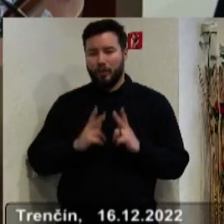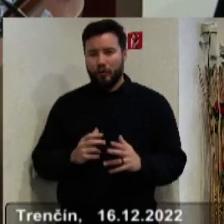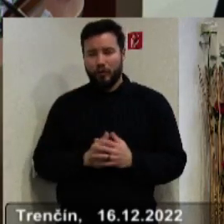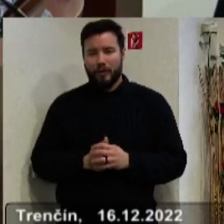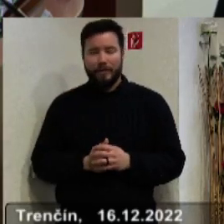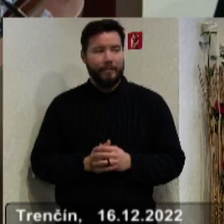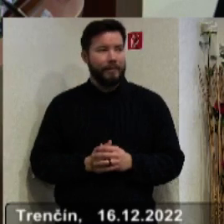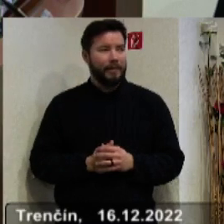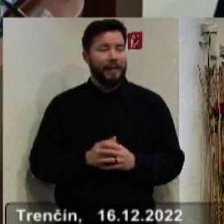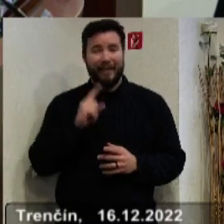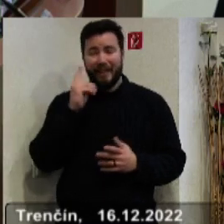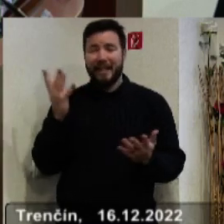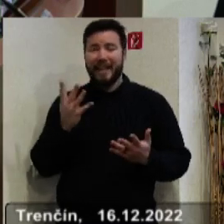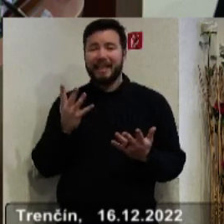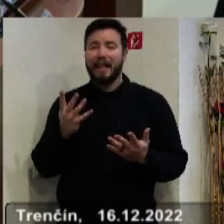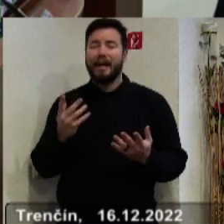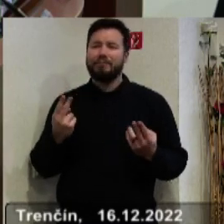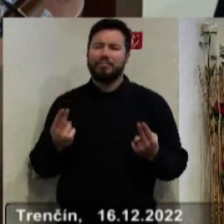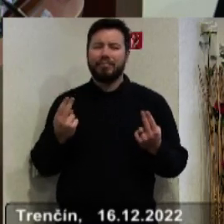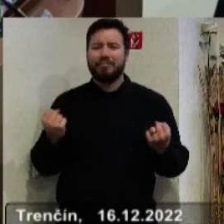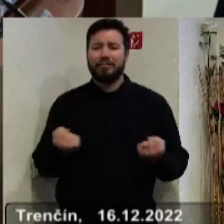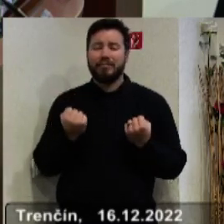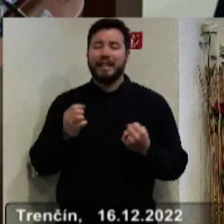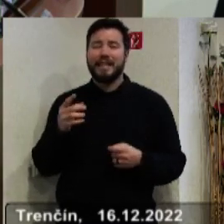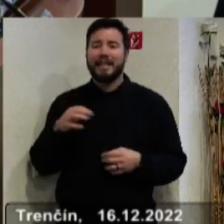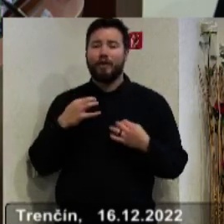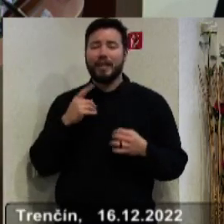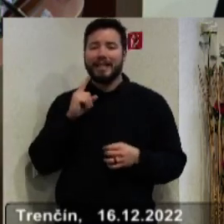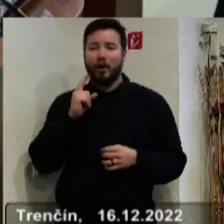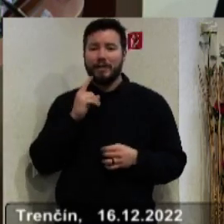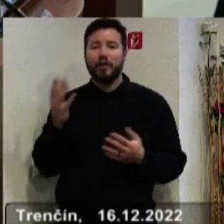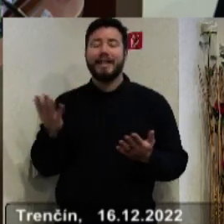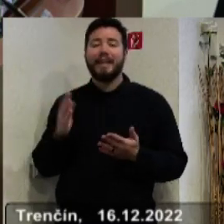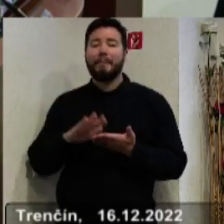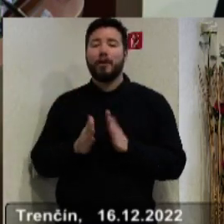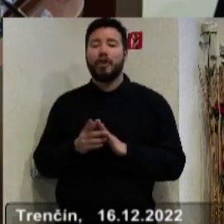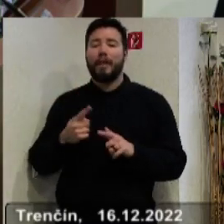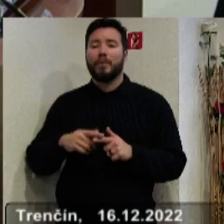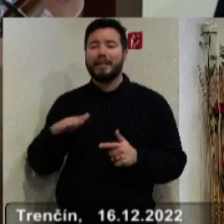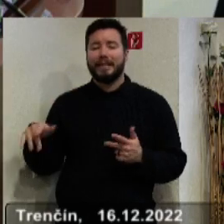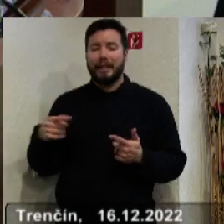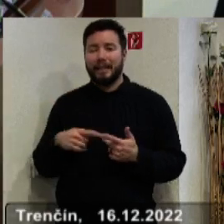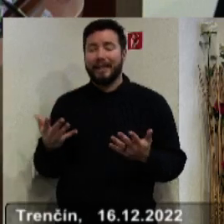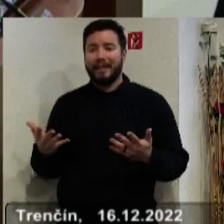Viete, kde bola poskytnutá akútna zdravotnícká starostlivosť a leží máželka a deti